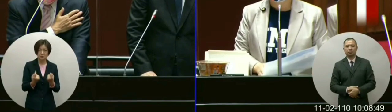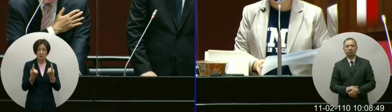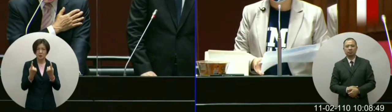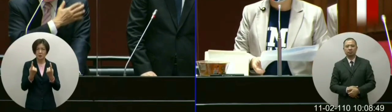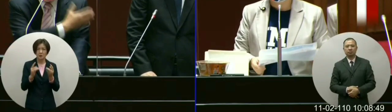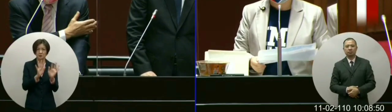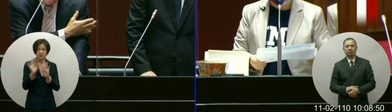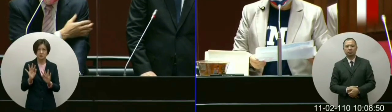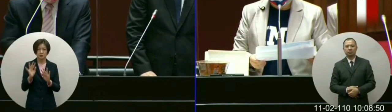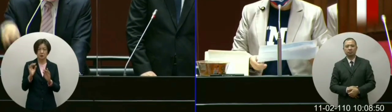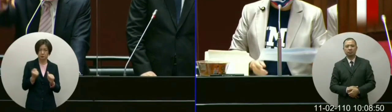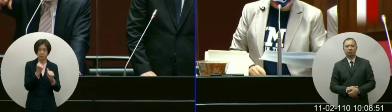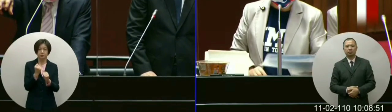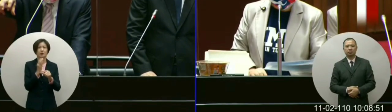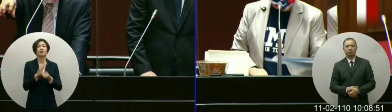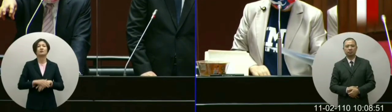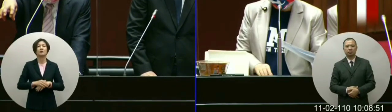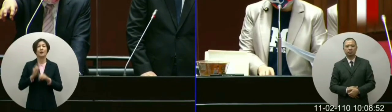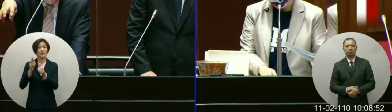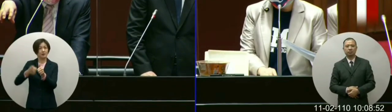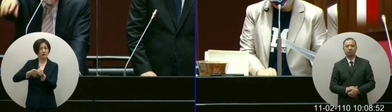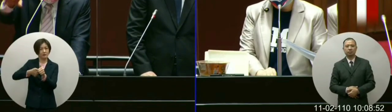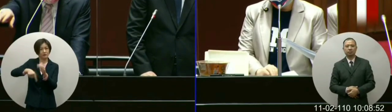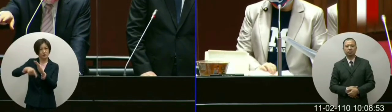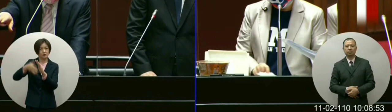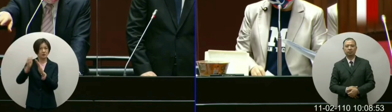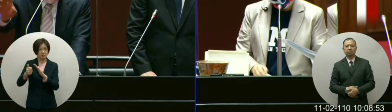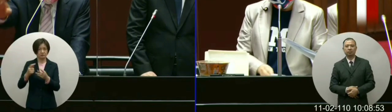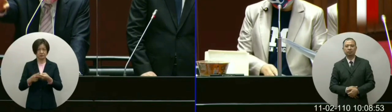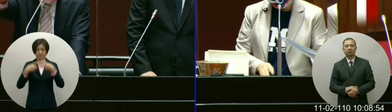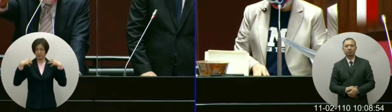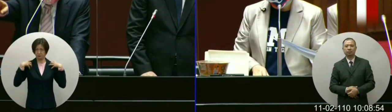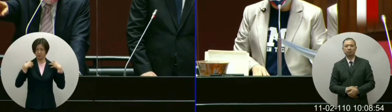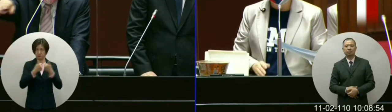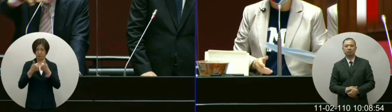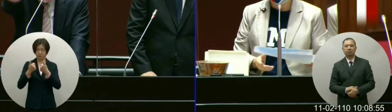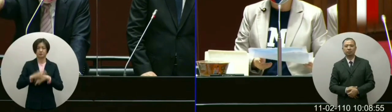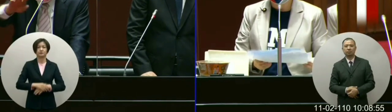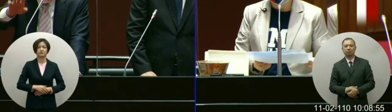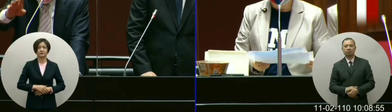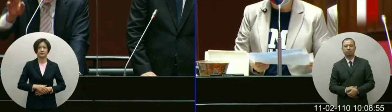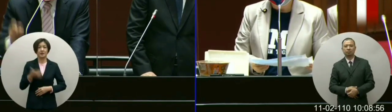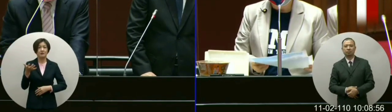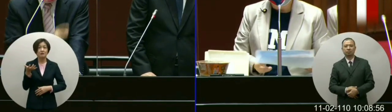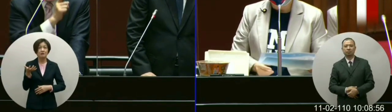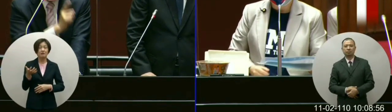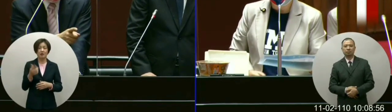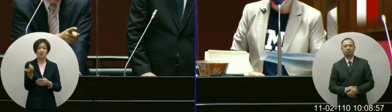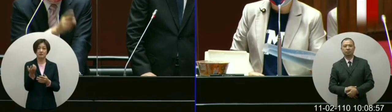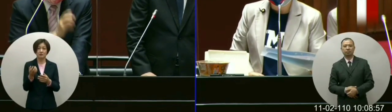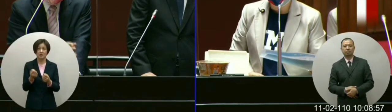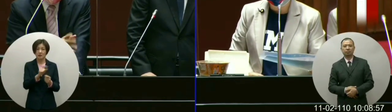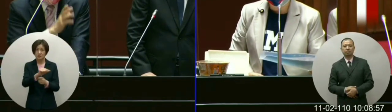我也特别请副院长主持这个物价督导汇报要紧盯他昨天也才刚刚就相关的品